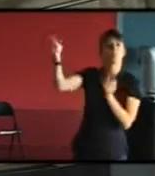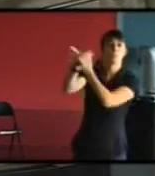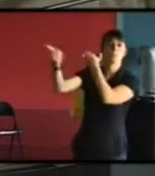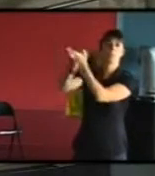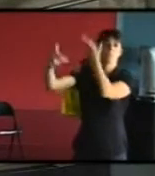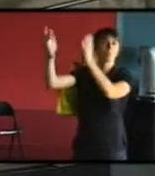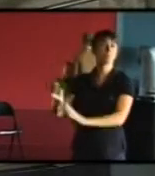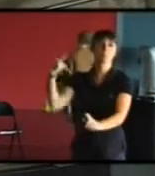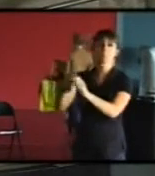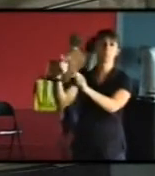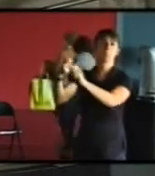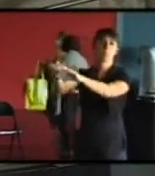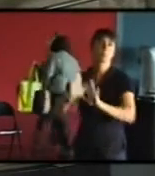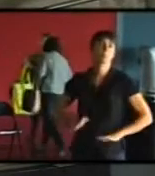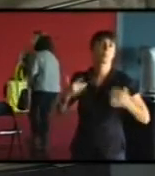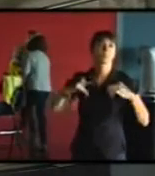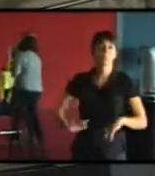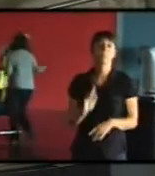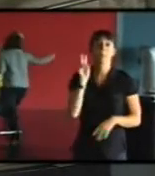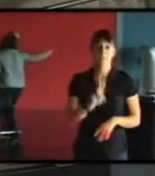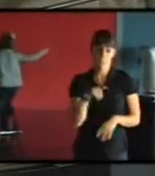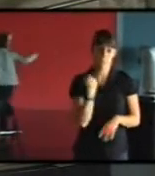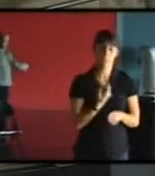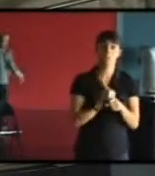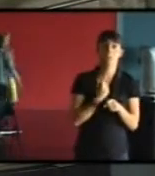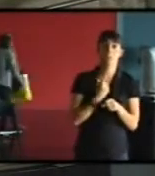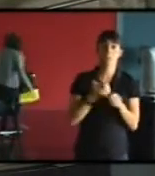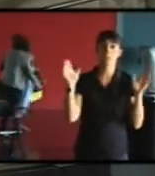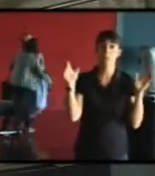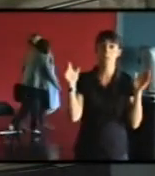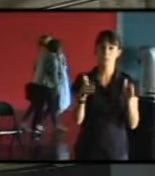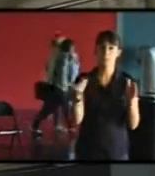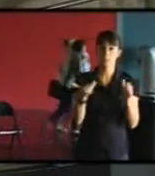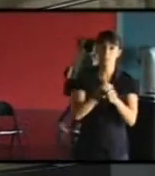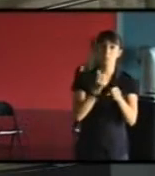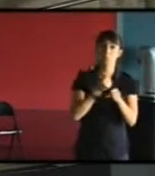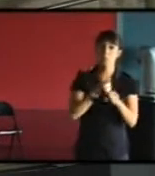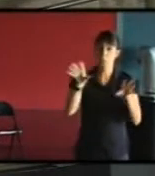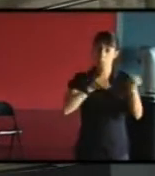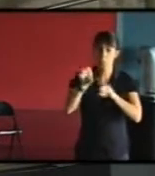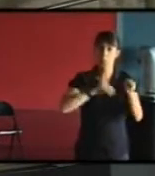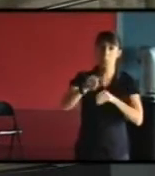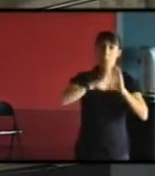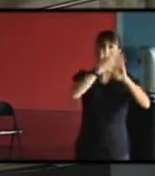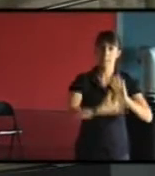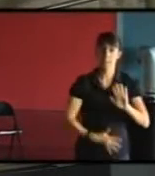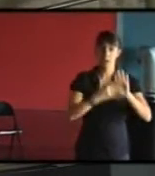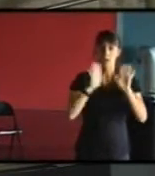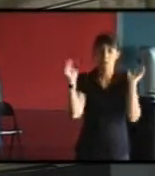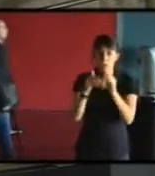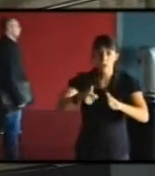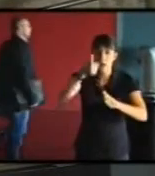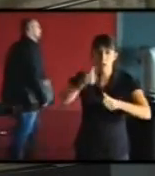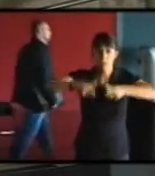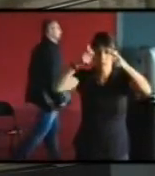Mais en fonction des bases de données qu'on va trouver, si vous voulez, ce qu'on n'a pas fait, on ne pas chercher le niveau de consommation de chaque bâtiment individuellement,